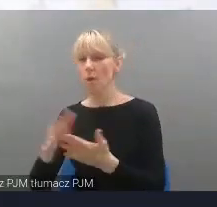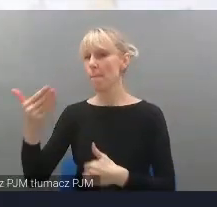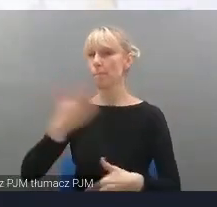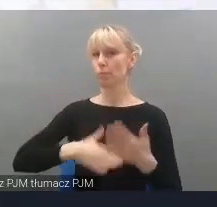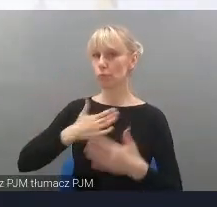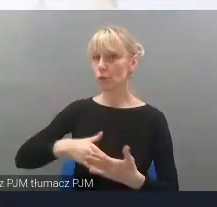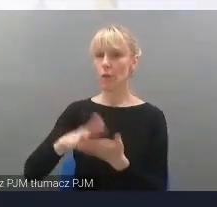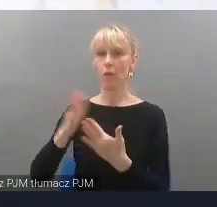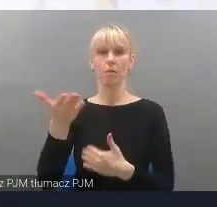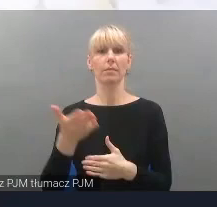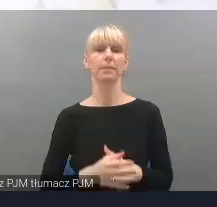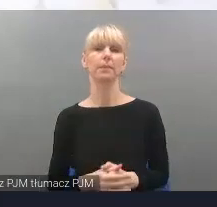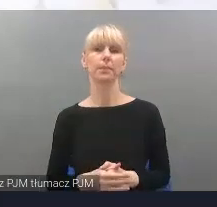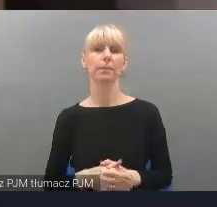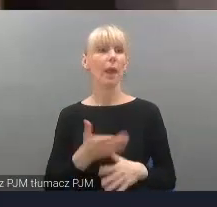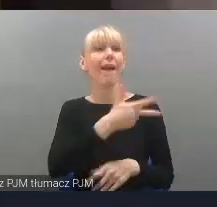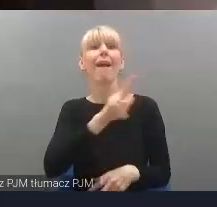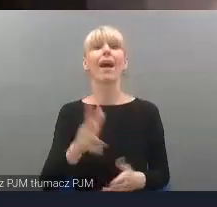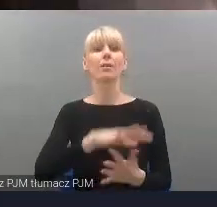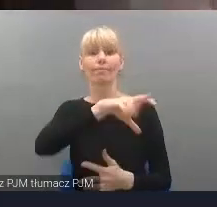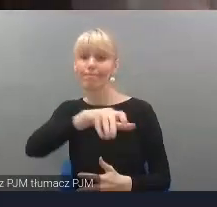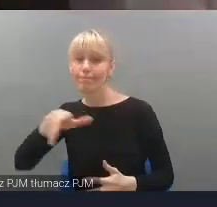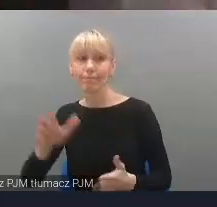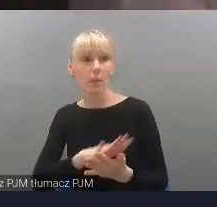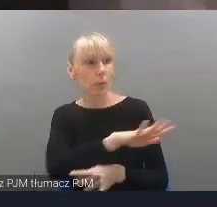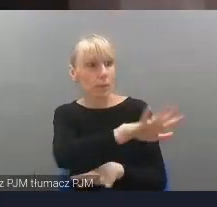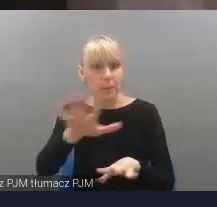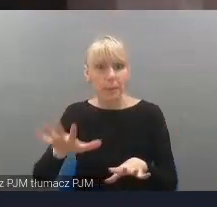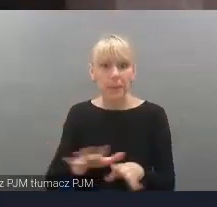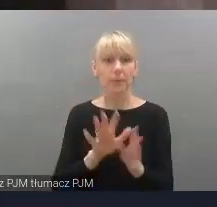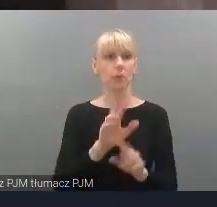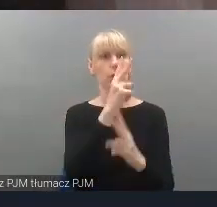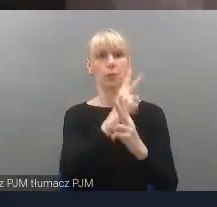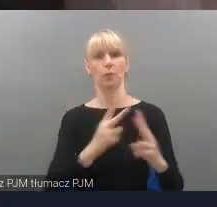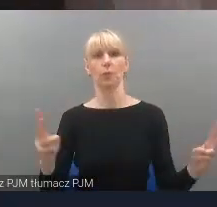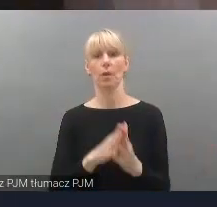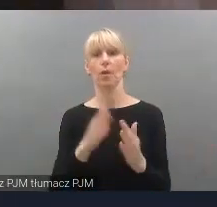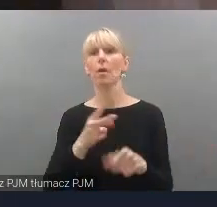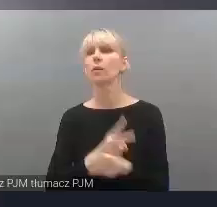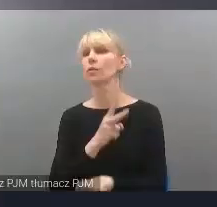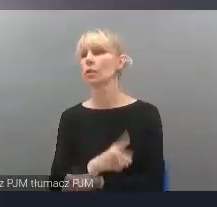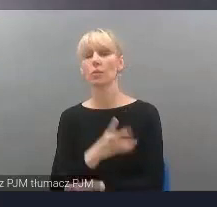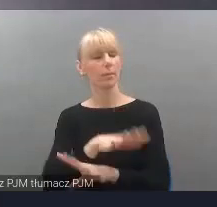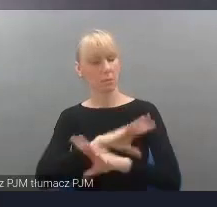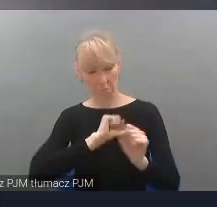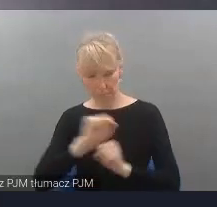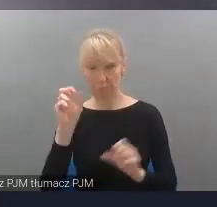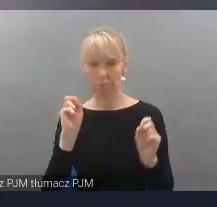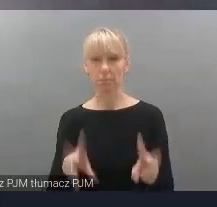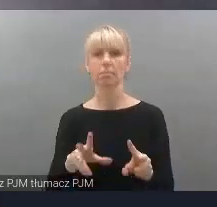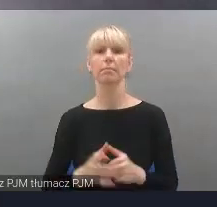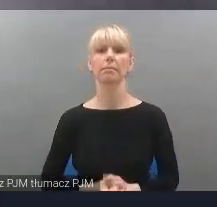to czysta przyjemność, bo niemal każda strefa muzeum przypomina zwiedzającym, że jest ono dedykowane gościom z potrzebami.